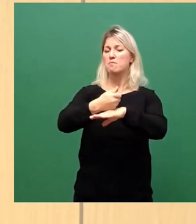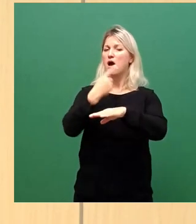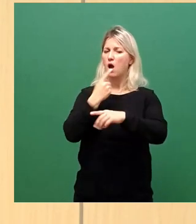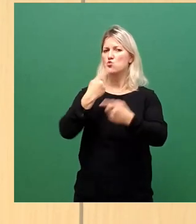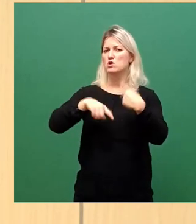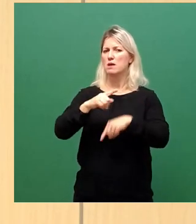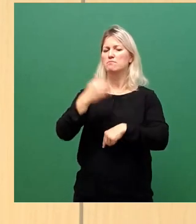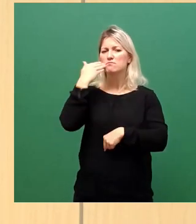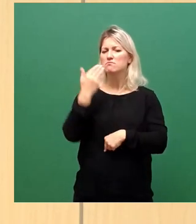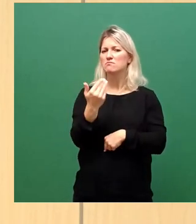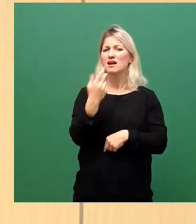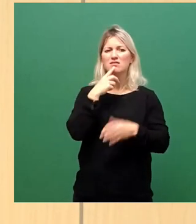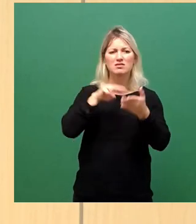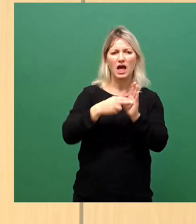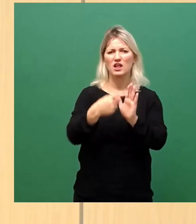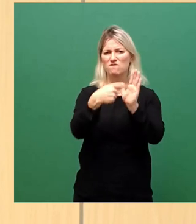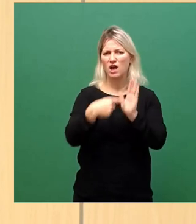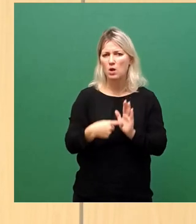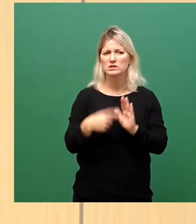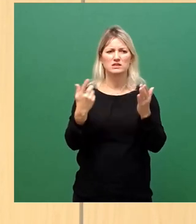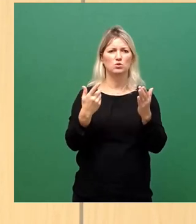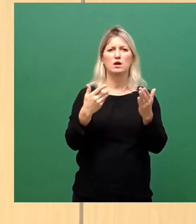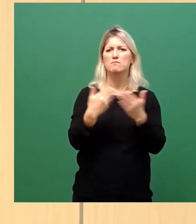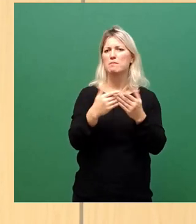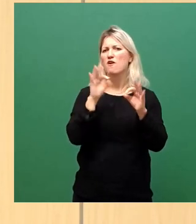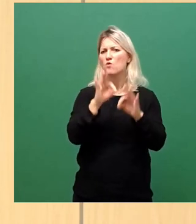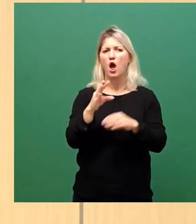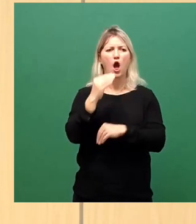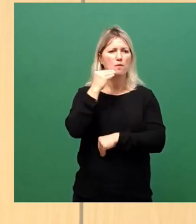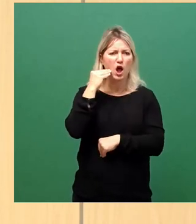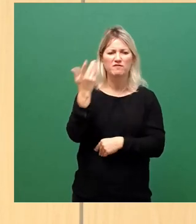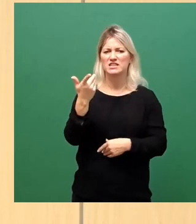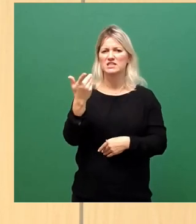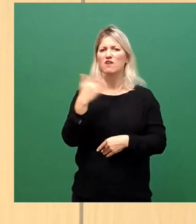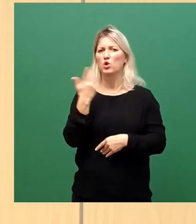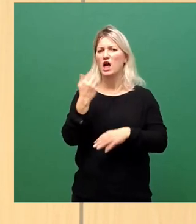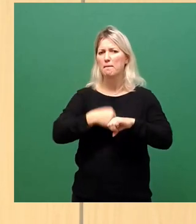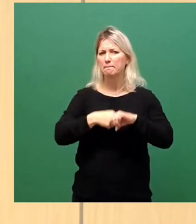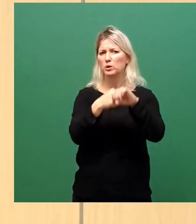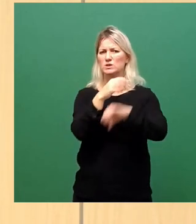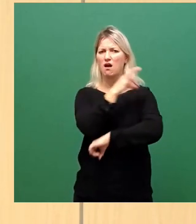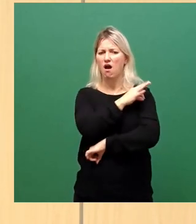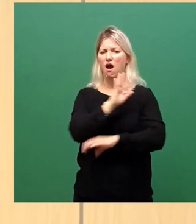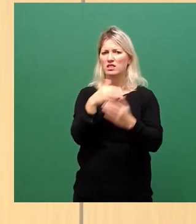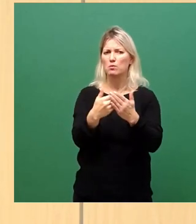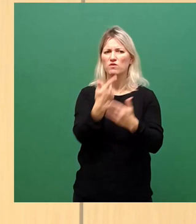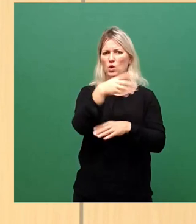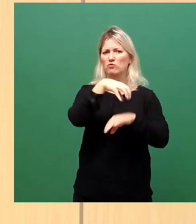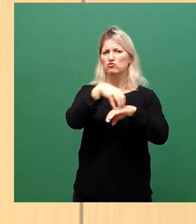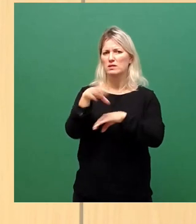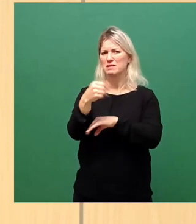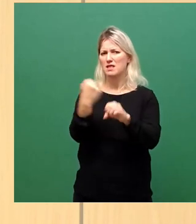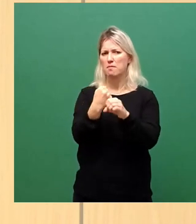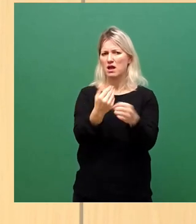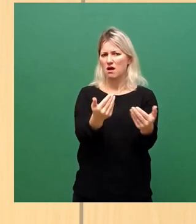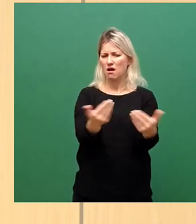von technischen Voraussetzungen für mehr Homearbeit und für Boosterangebote an das städtische Personal erwartet. Ebenso hätten wir mehr Konsequenz